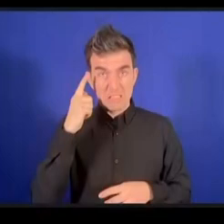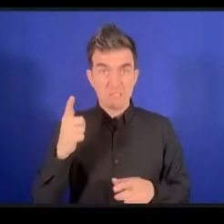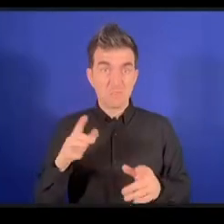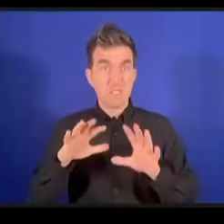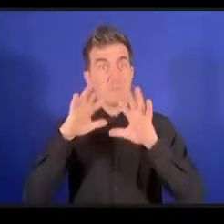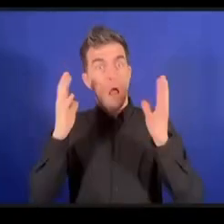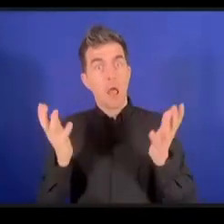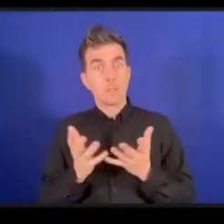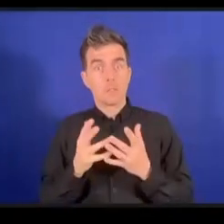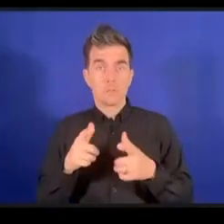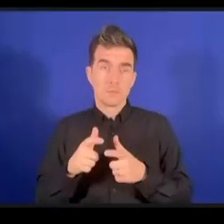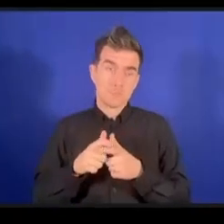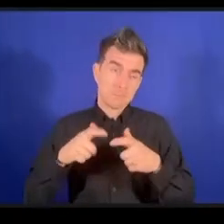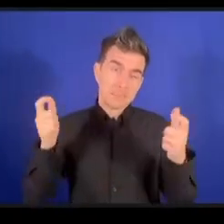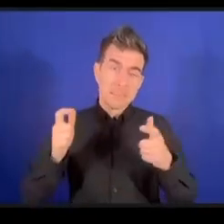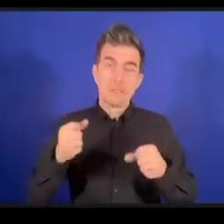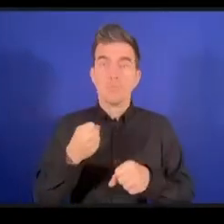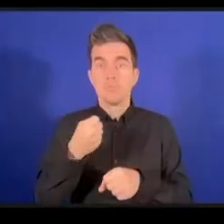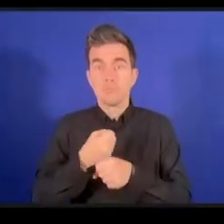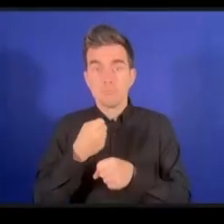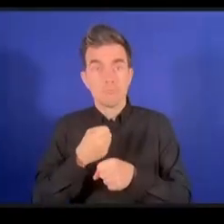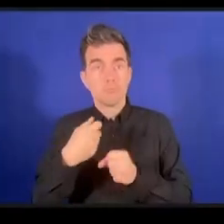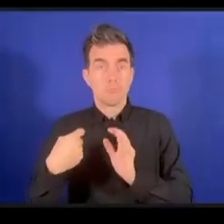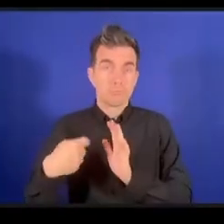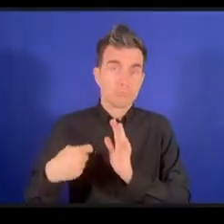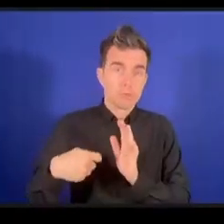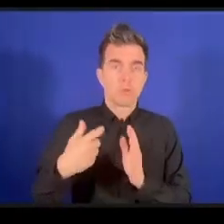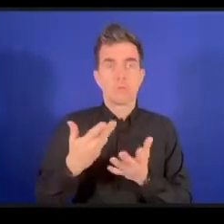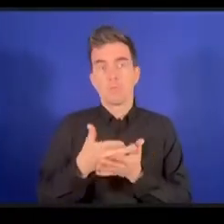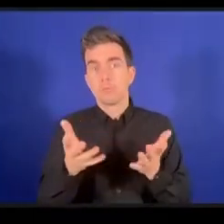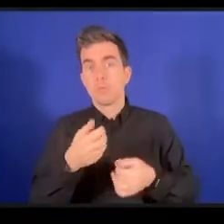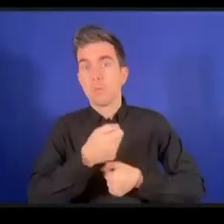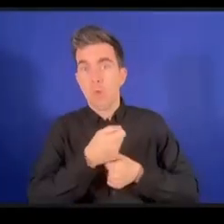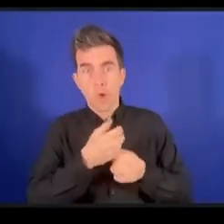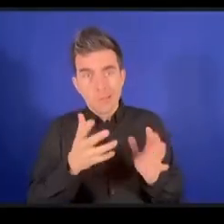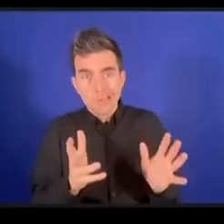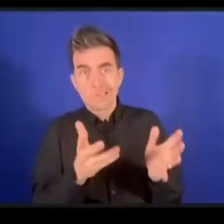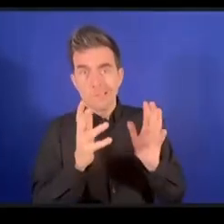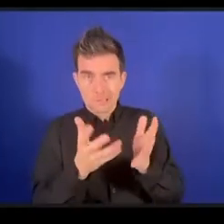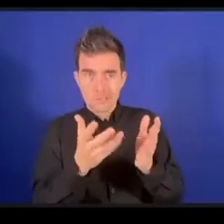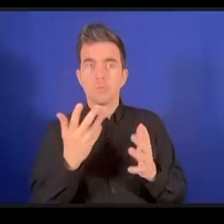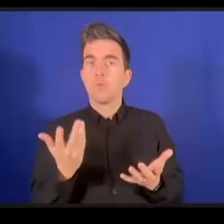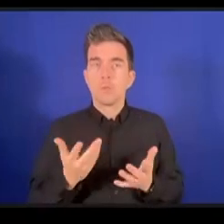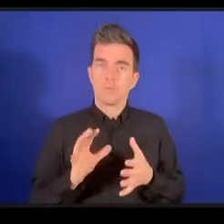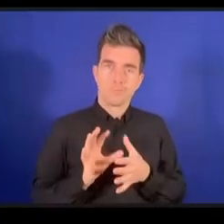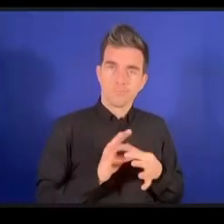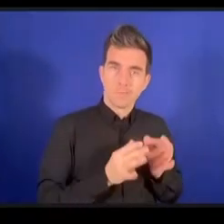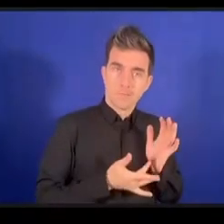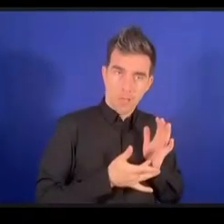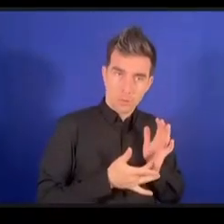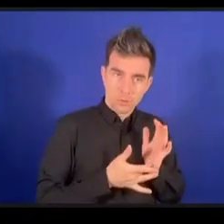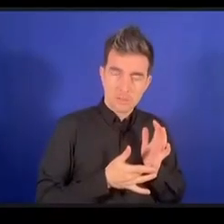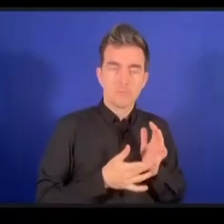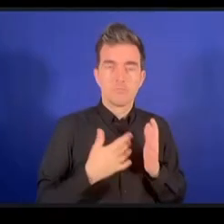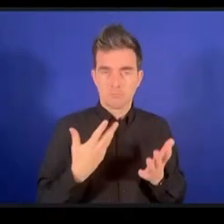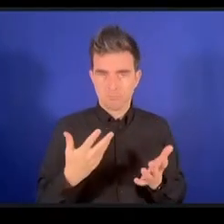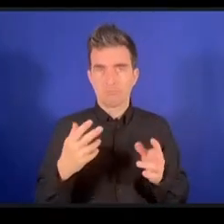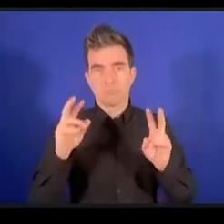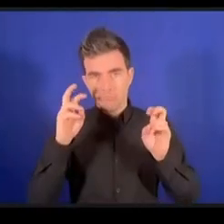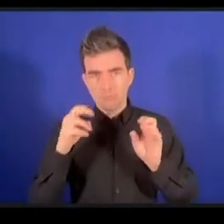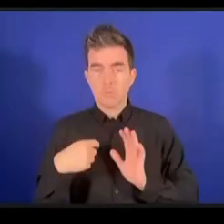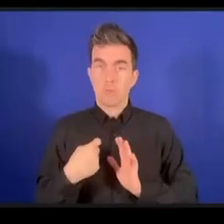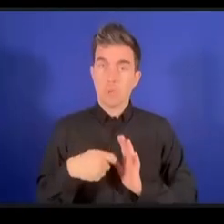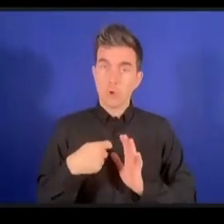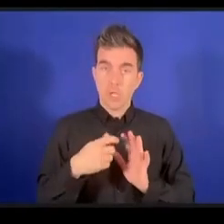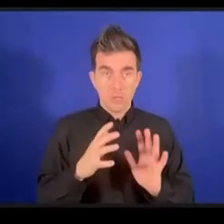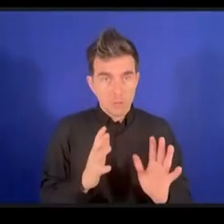الإنترنت والوظائف وهذه أكبر نتيجة